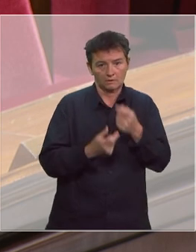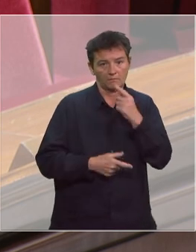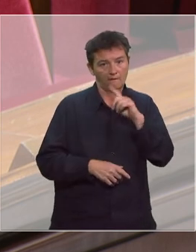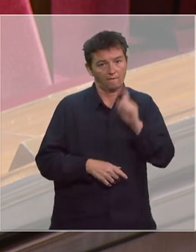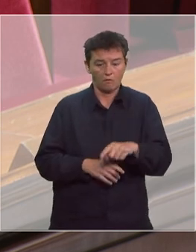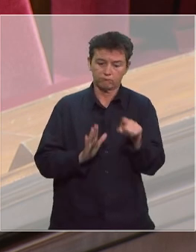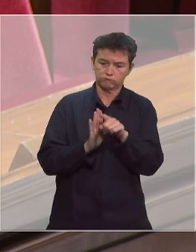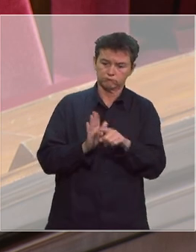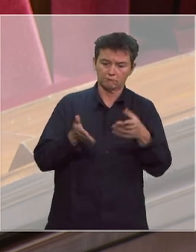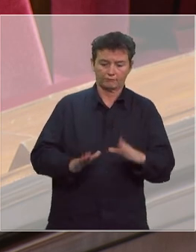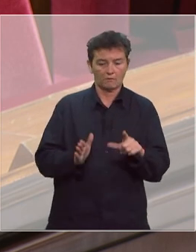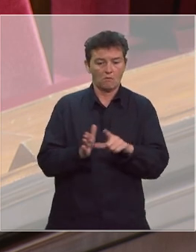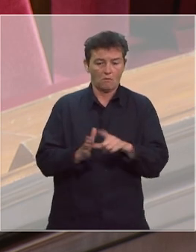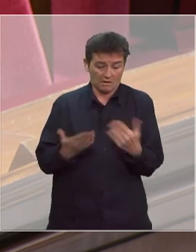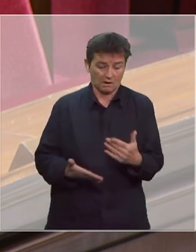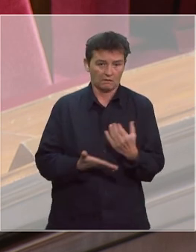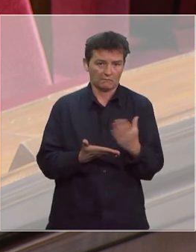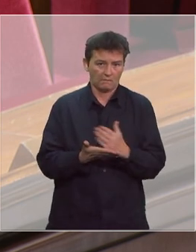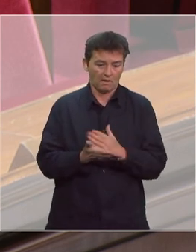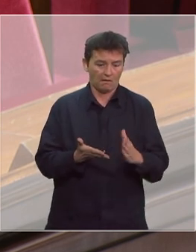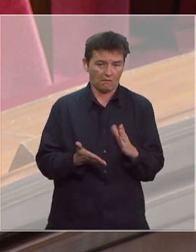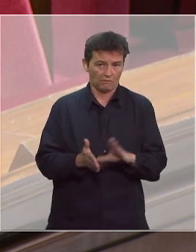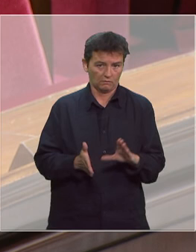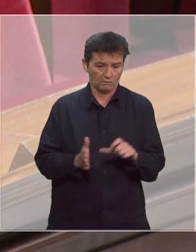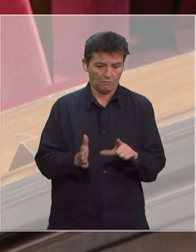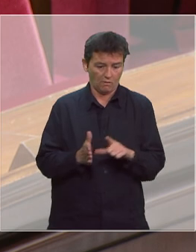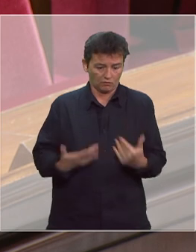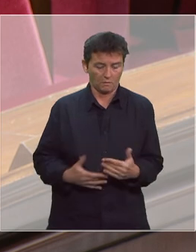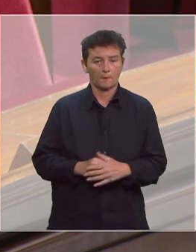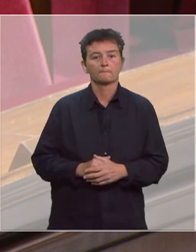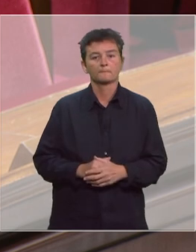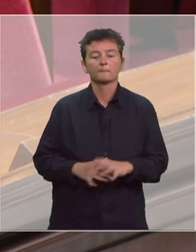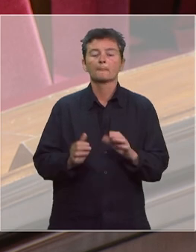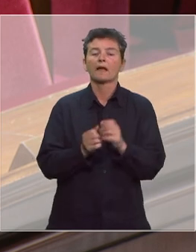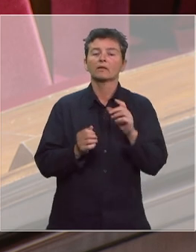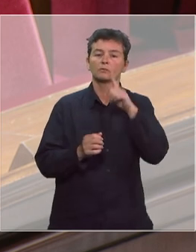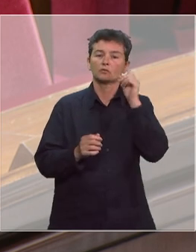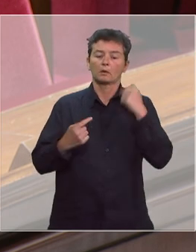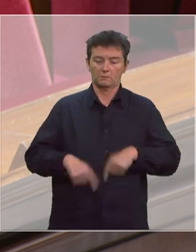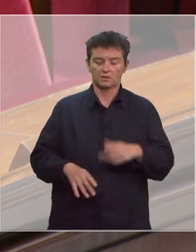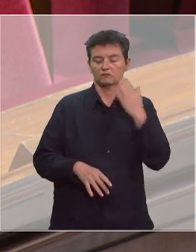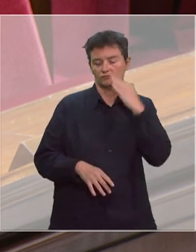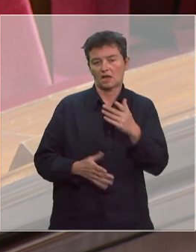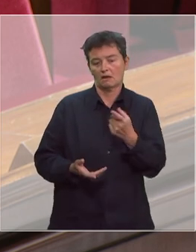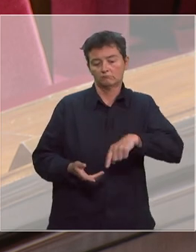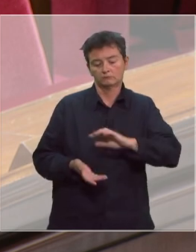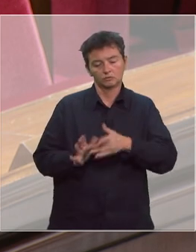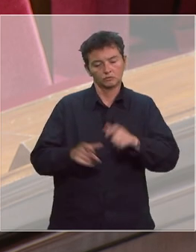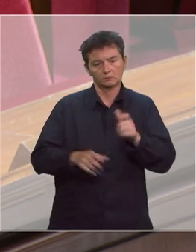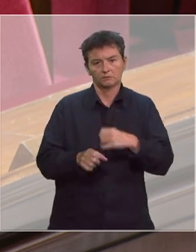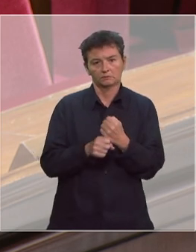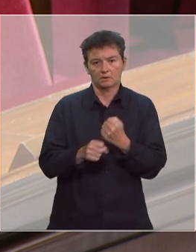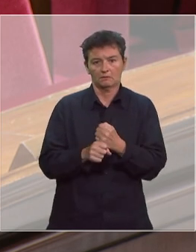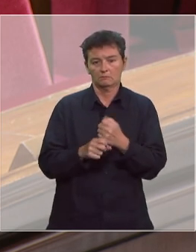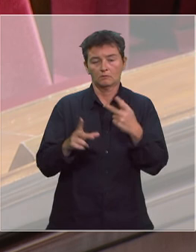réglementaire ou législatif pour cela. Nous y travaillons. Mais cela est à l'étude. Et avec M. le Premier ministre, nous savons combien l'ensemble des personnels des